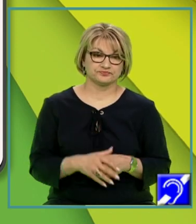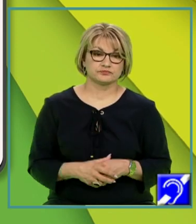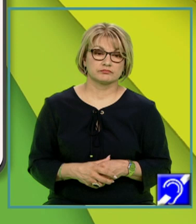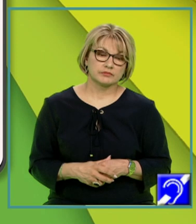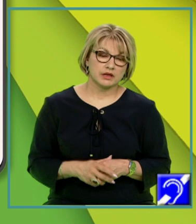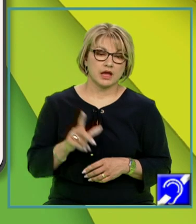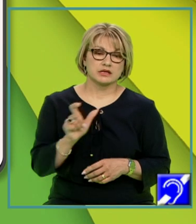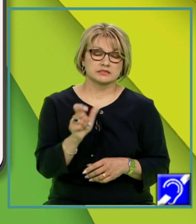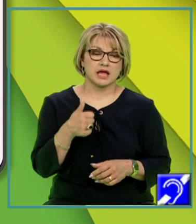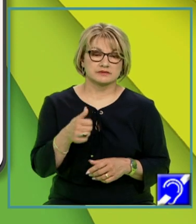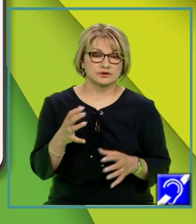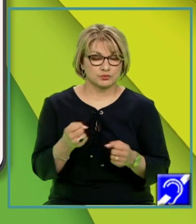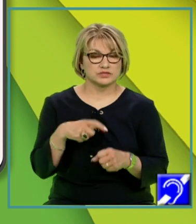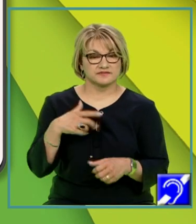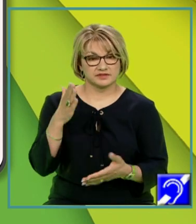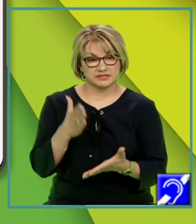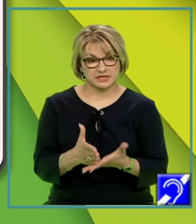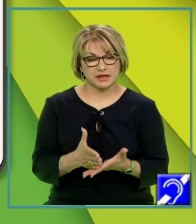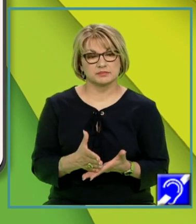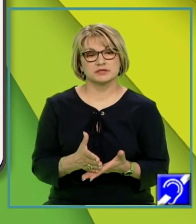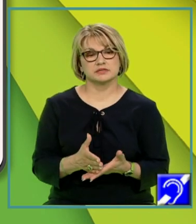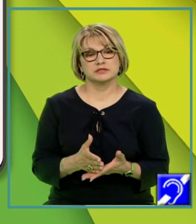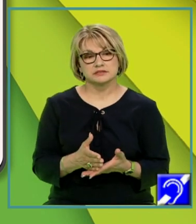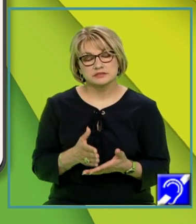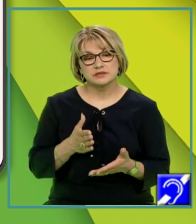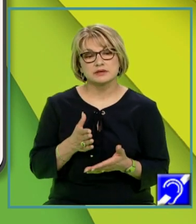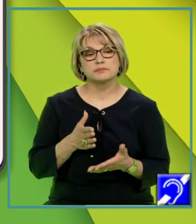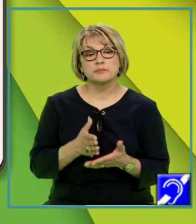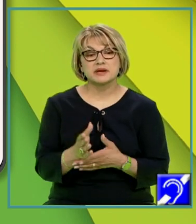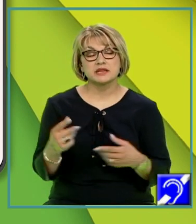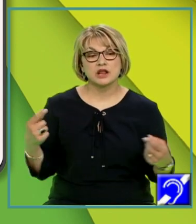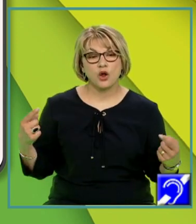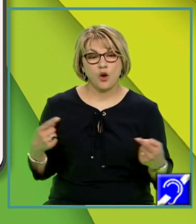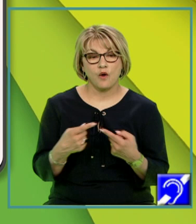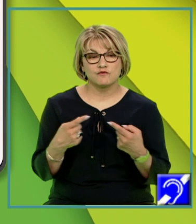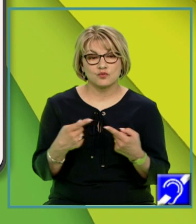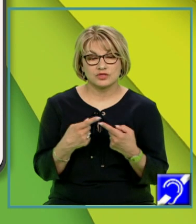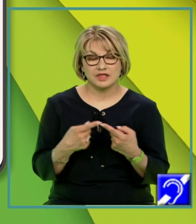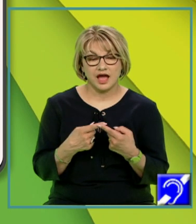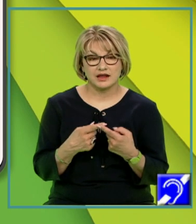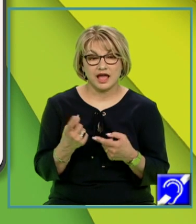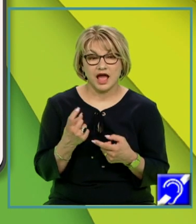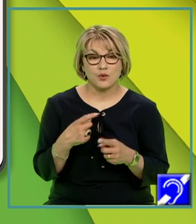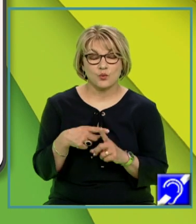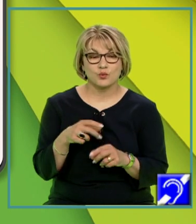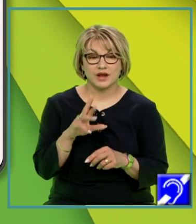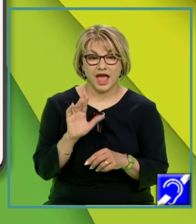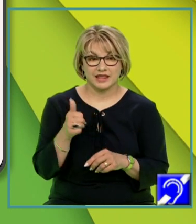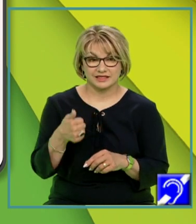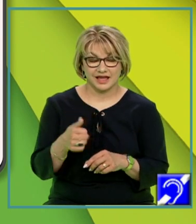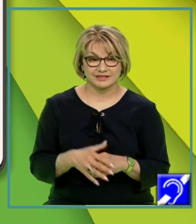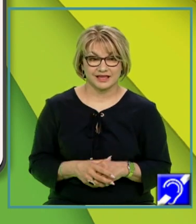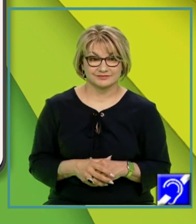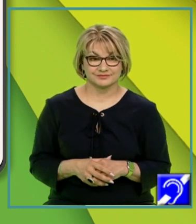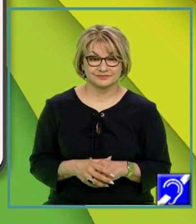poate fi stabilită și aceasta poate fi stabilită prin confruntarea cu realitatea. Am dat aici un exemplu, altul decât